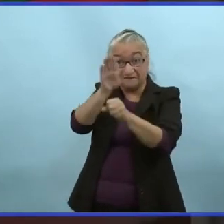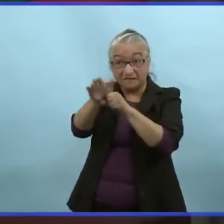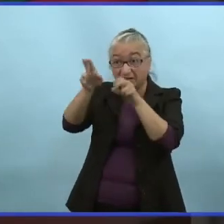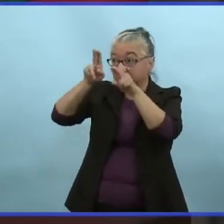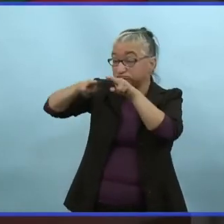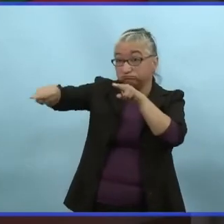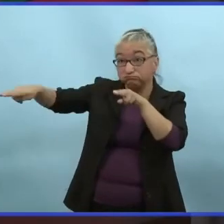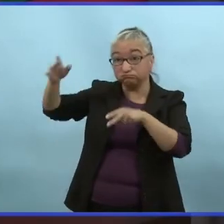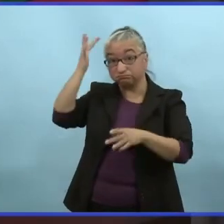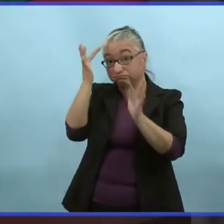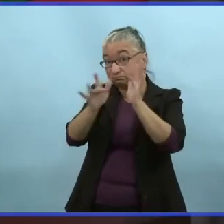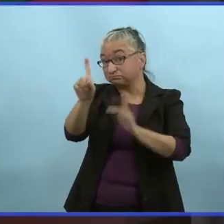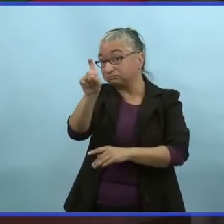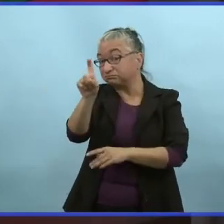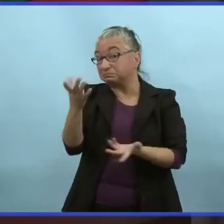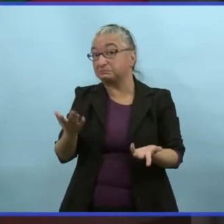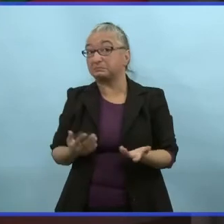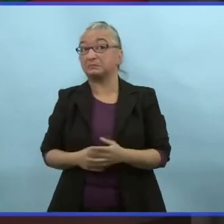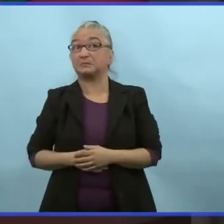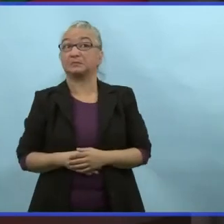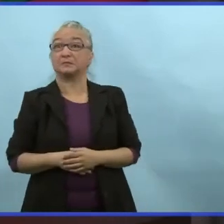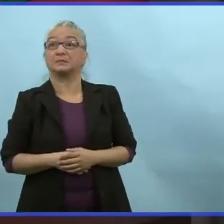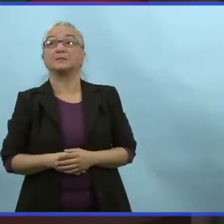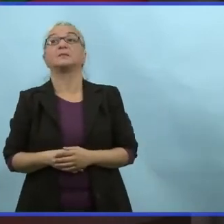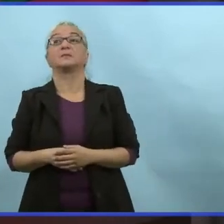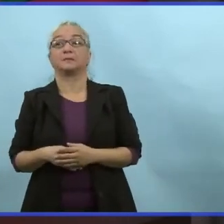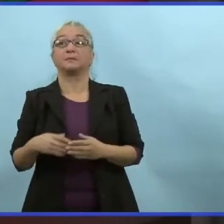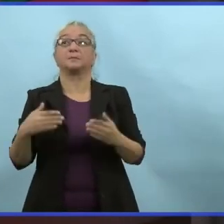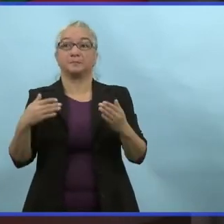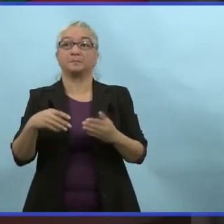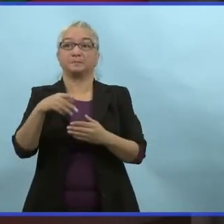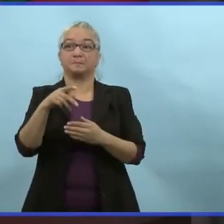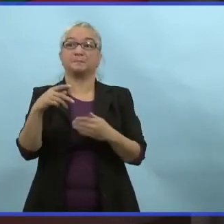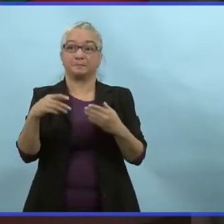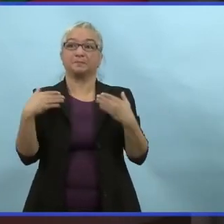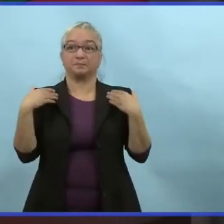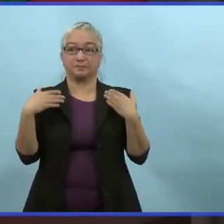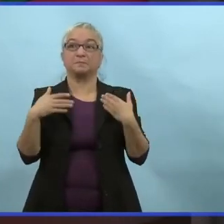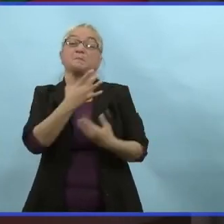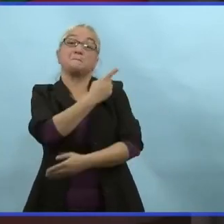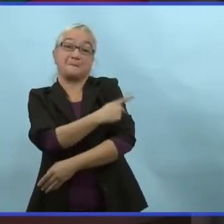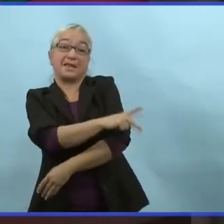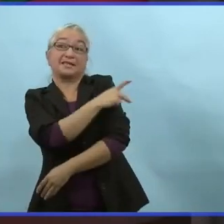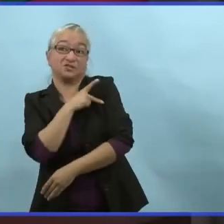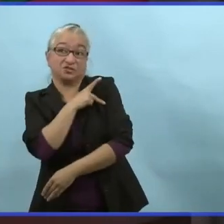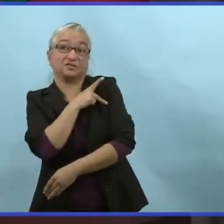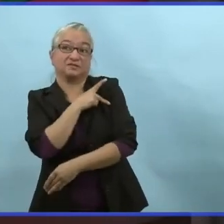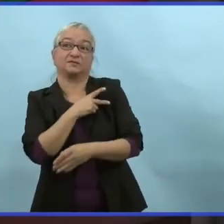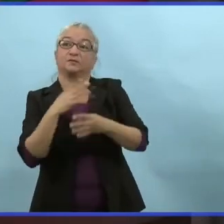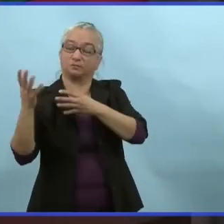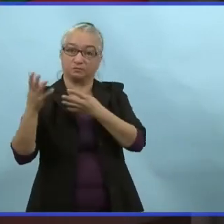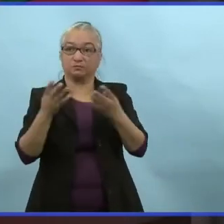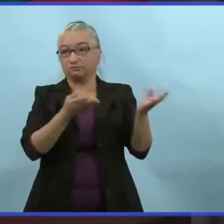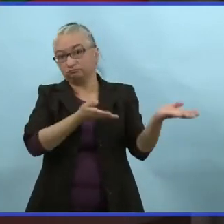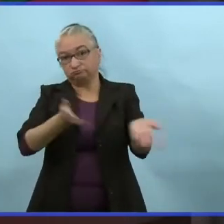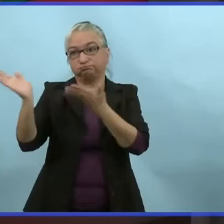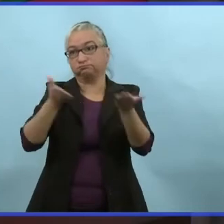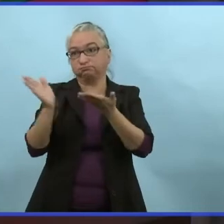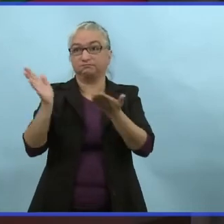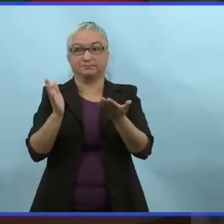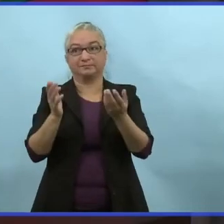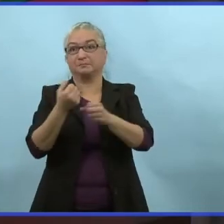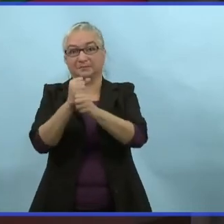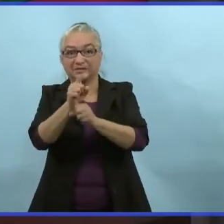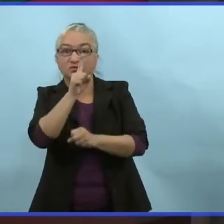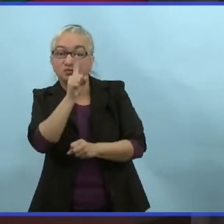COVID ou pour autre chose ? Merci pour cette question. La circulation des patients est une priorité pour notre gouvernement et pour les